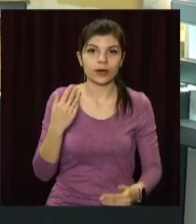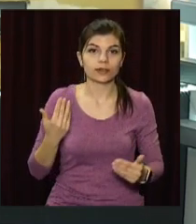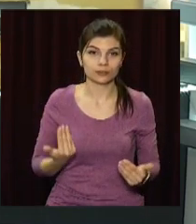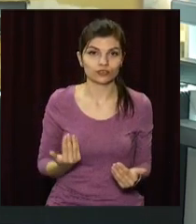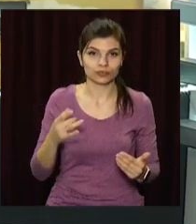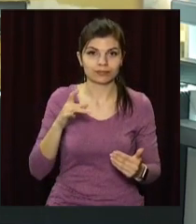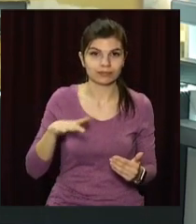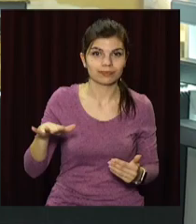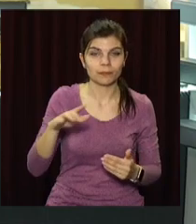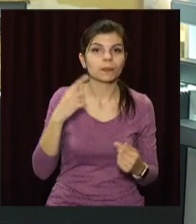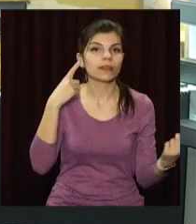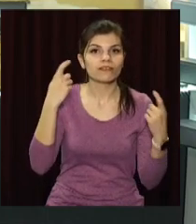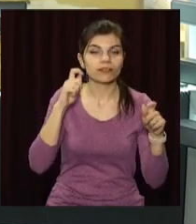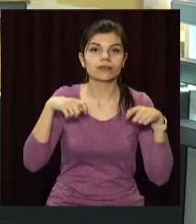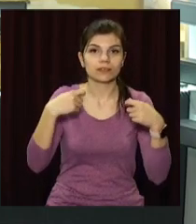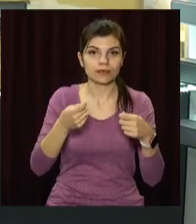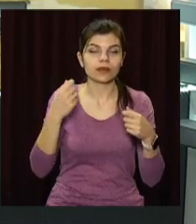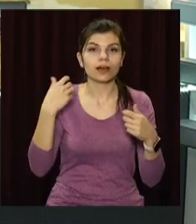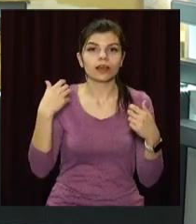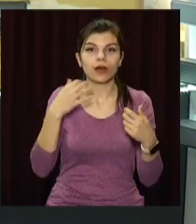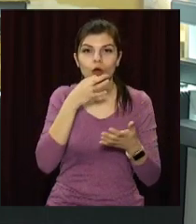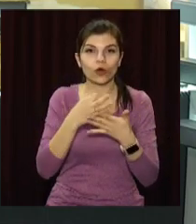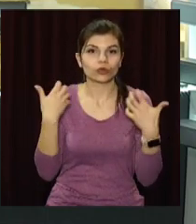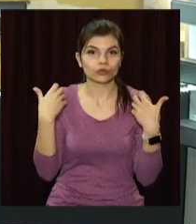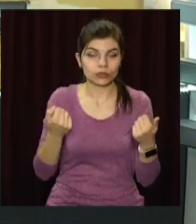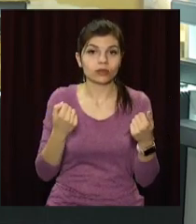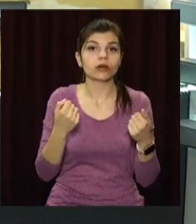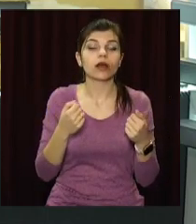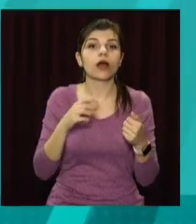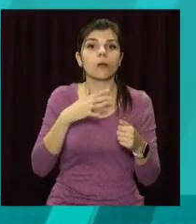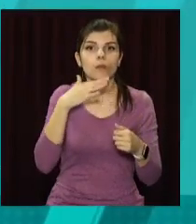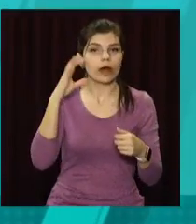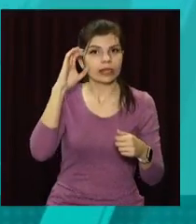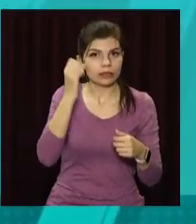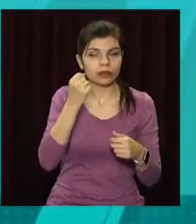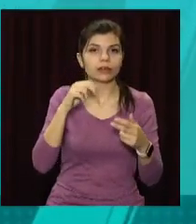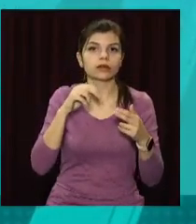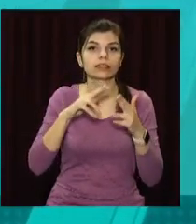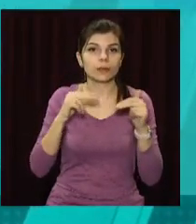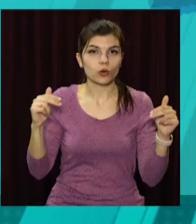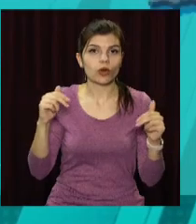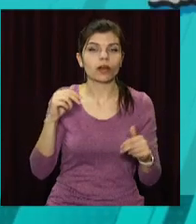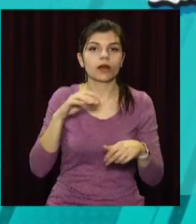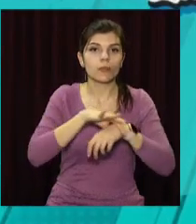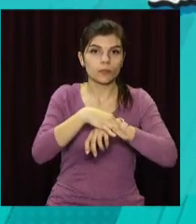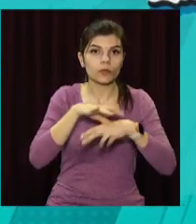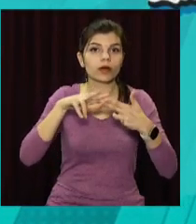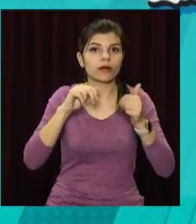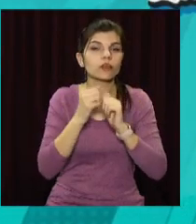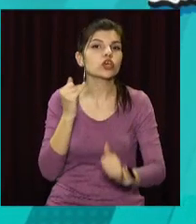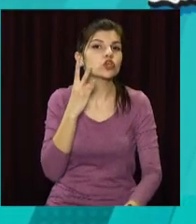регіону, за даними обласного департаменту охорони здоров'я, в антилідерах Кривий Ріг, Дніпро, Павлоград, Кам'янське та